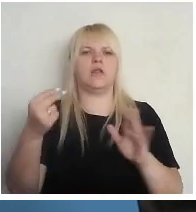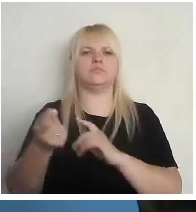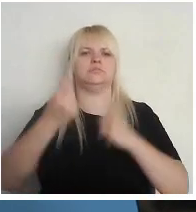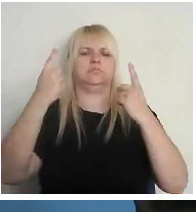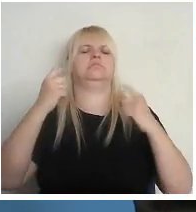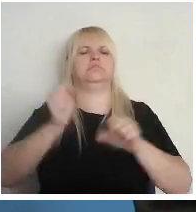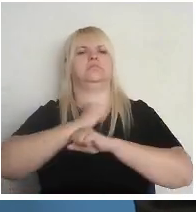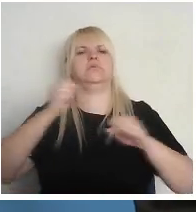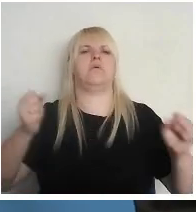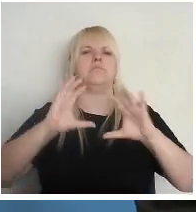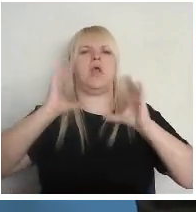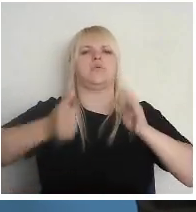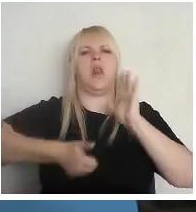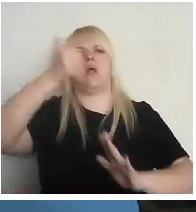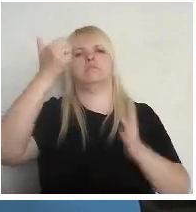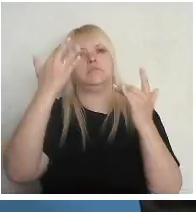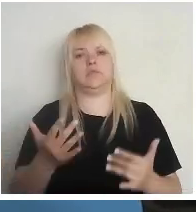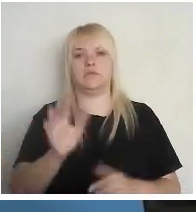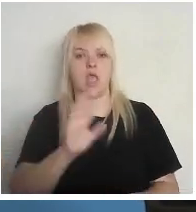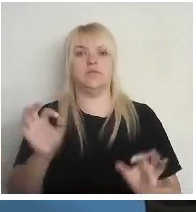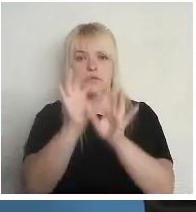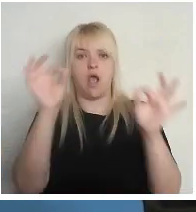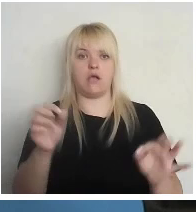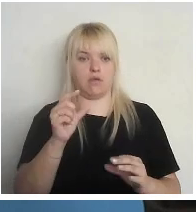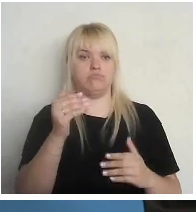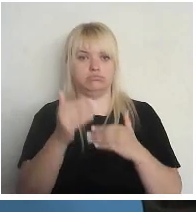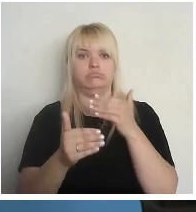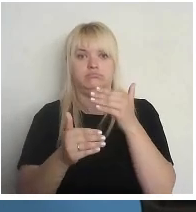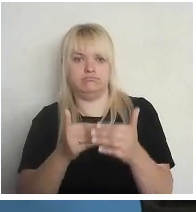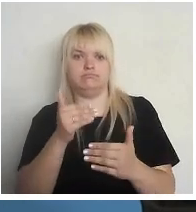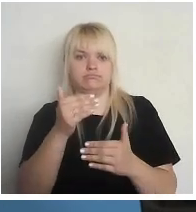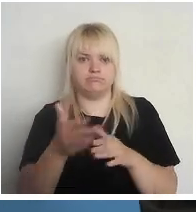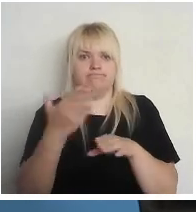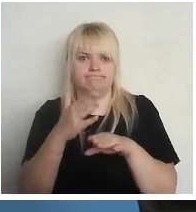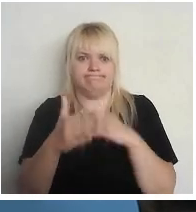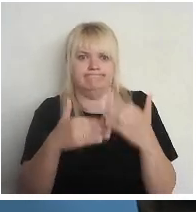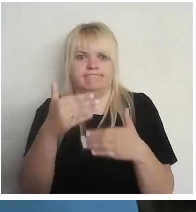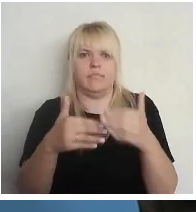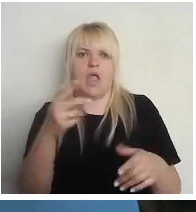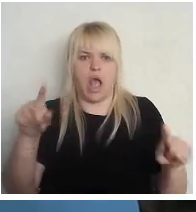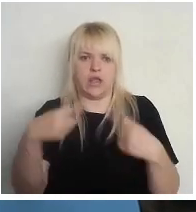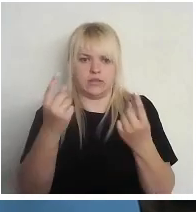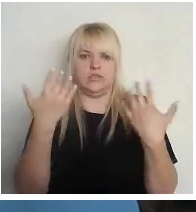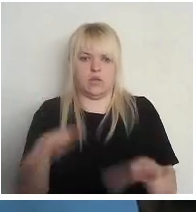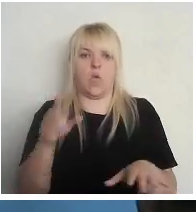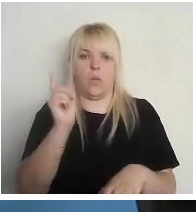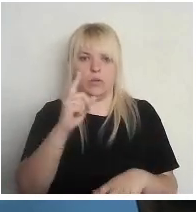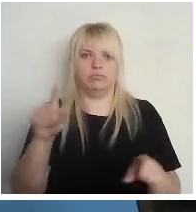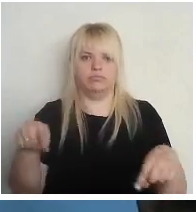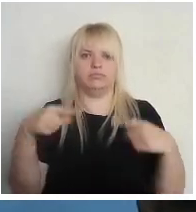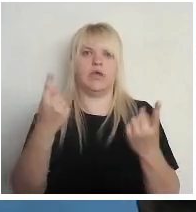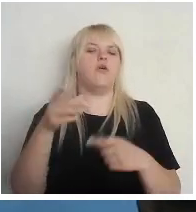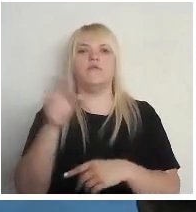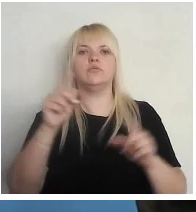pasaulē labākajiem risinājumiem. Sākam ar mazām lietām, attīstam to, kas mums jau ir. Un tad visu